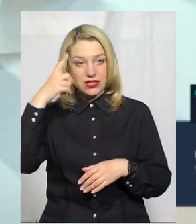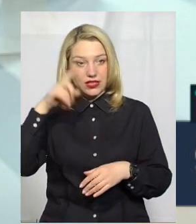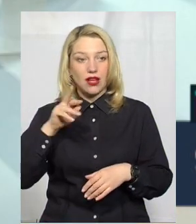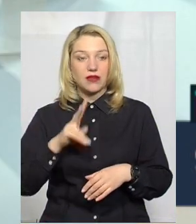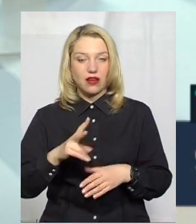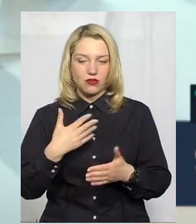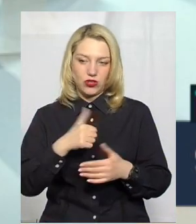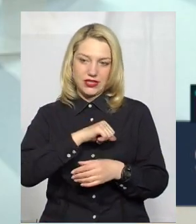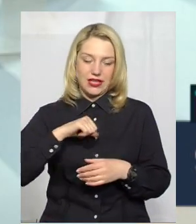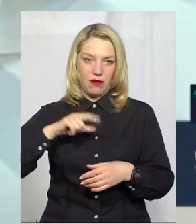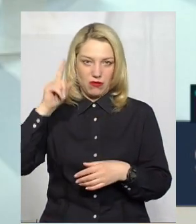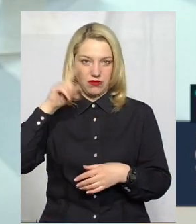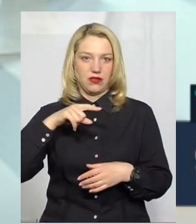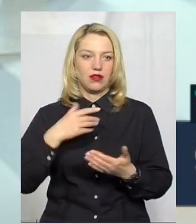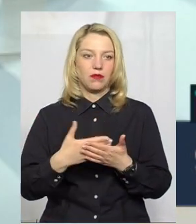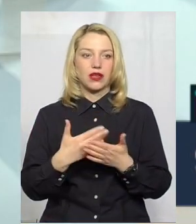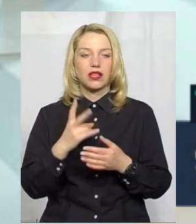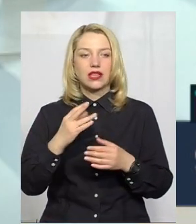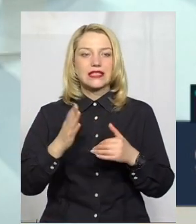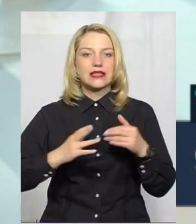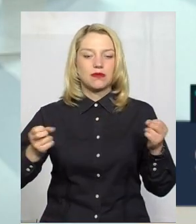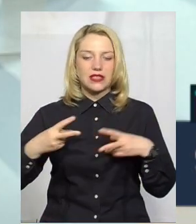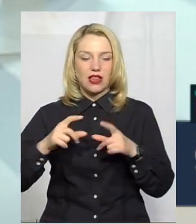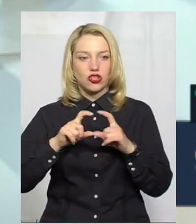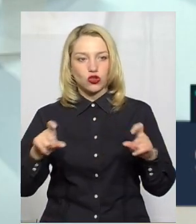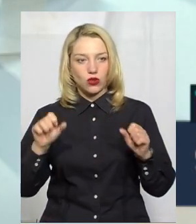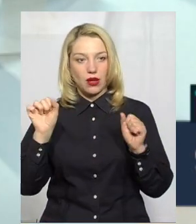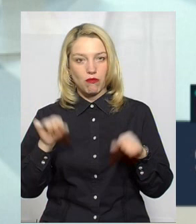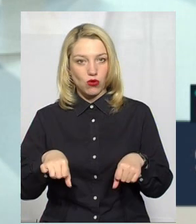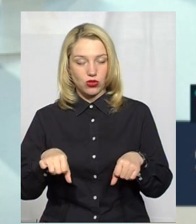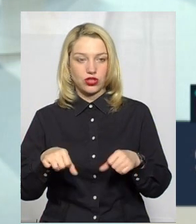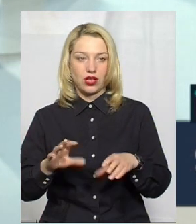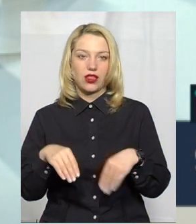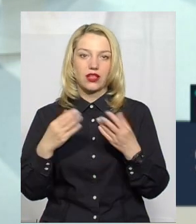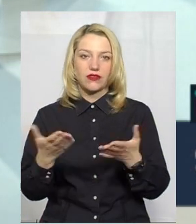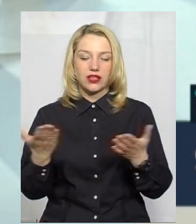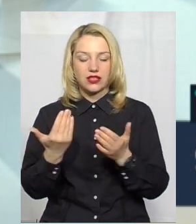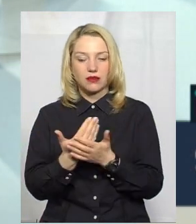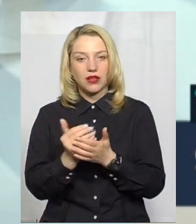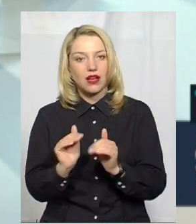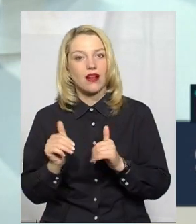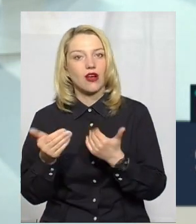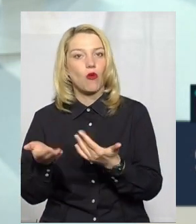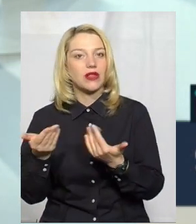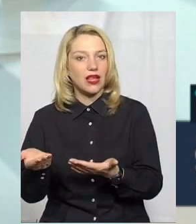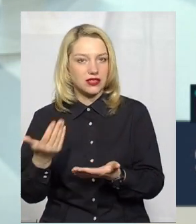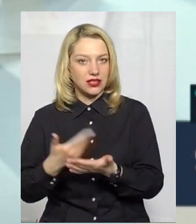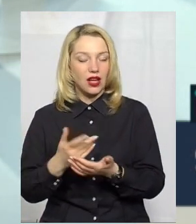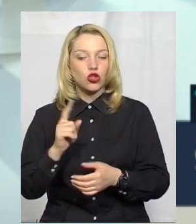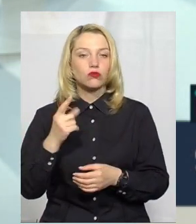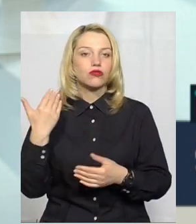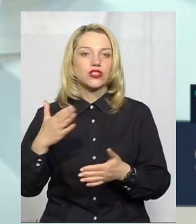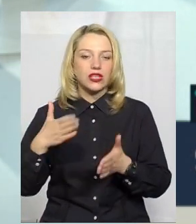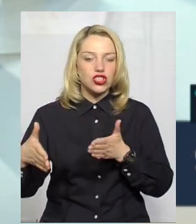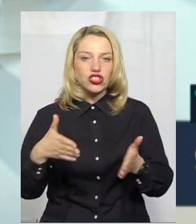можемо, да, вже навіть спеціальна школа може надавати якісь рекомендації, тому що вони вже пройшли